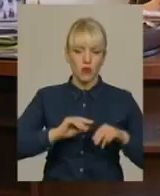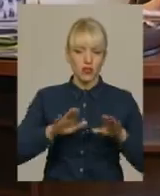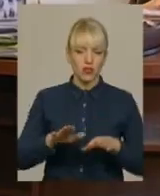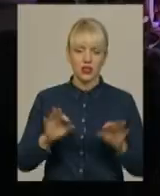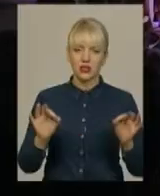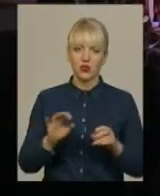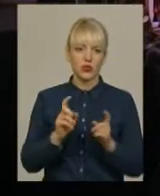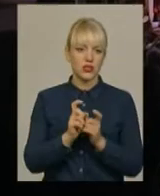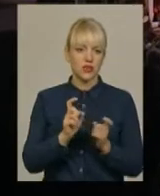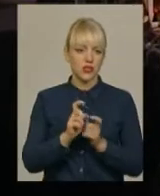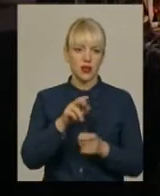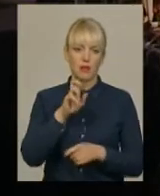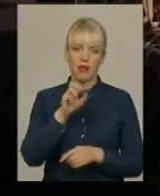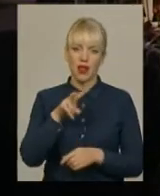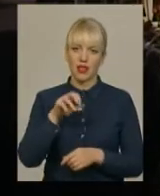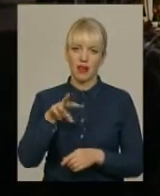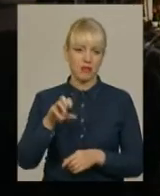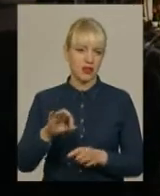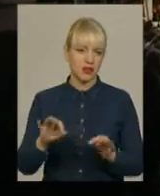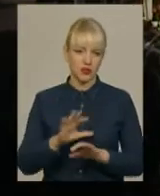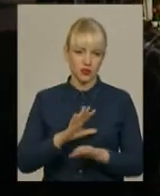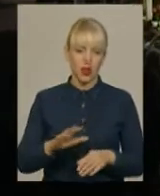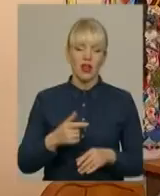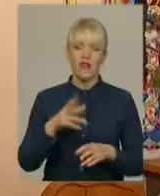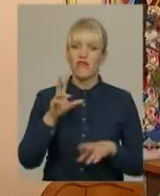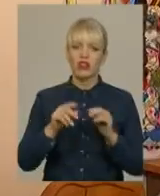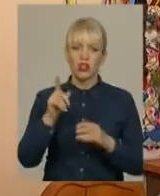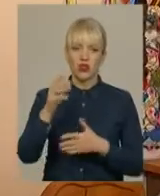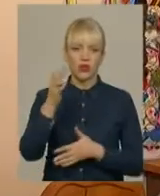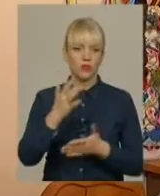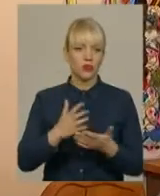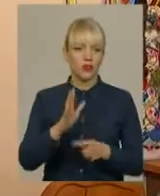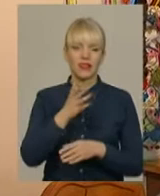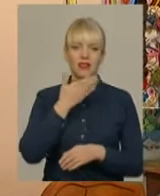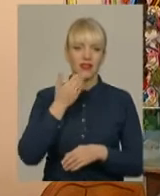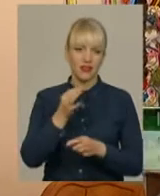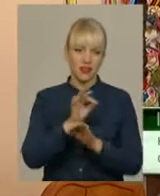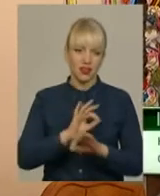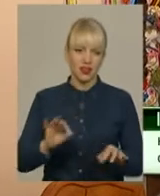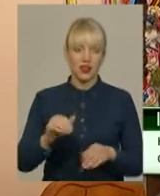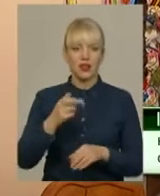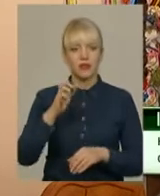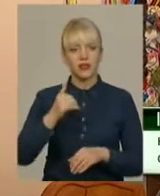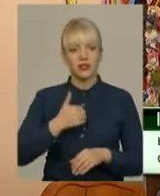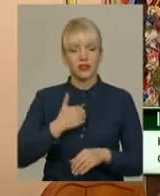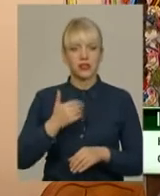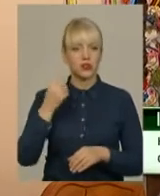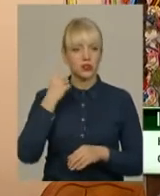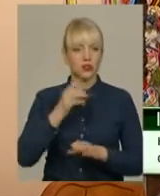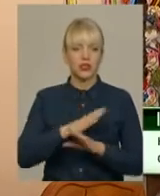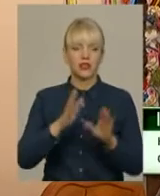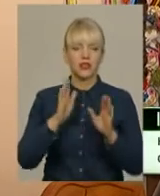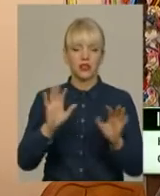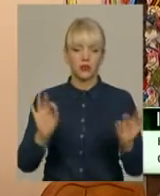не сварилася. Хоча й вважала репертуар ансамблю не ідеальним. Я завжди говорила про те, що я би хотіла чути не тільки музику Миколи Балеми.